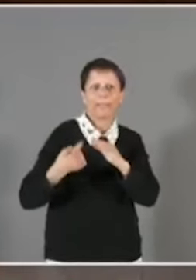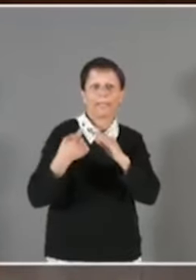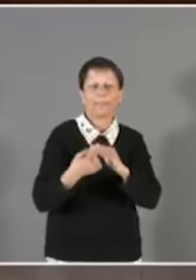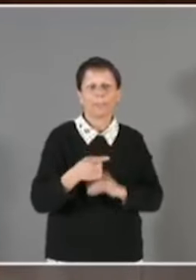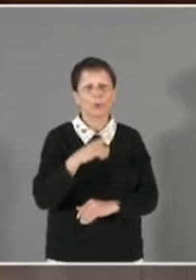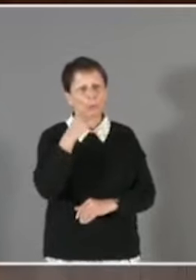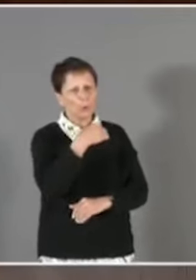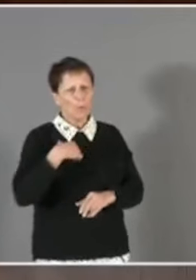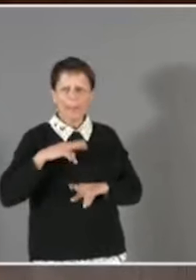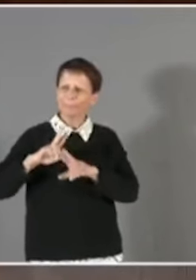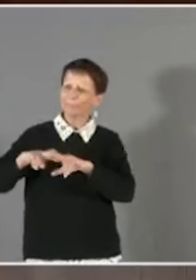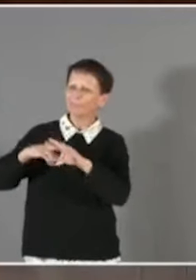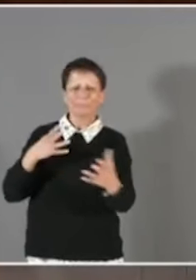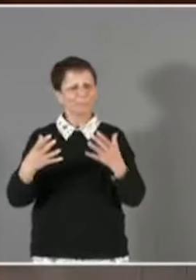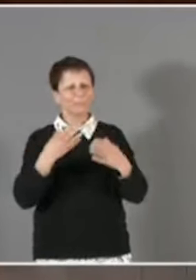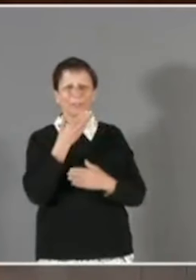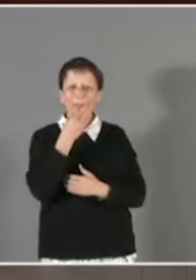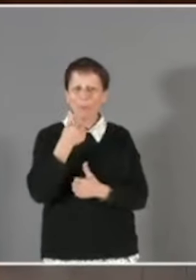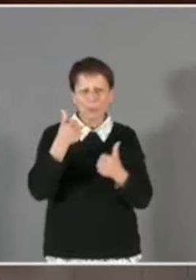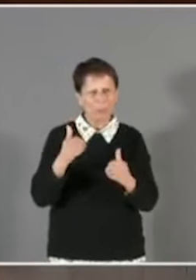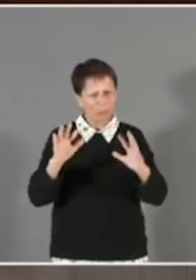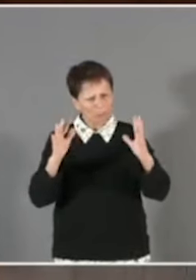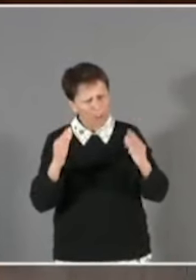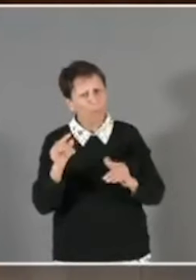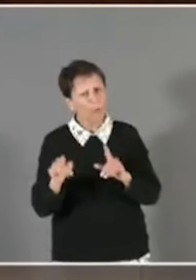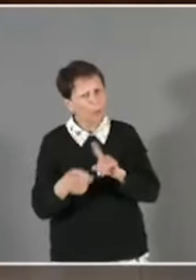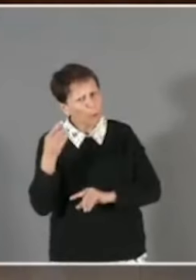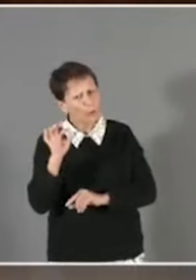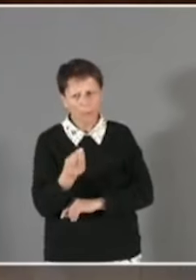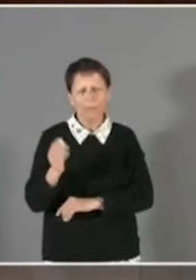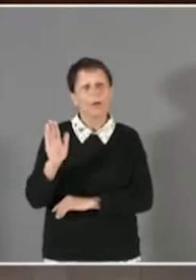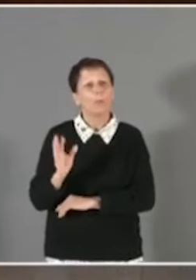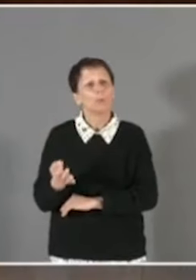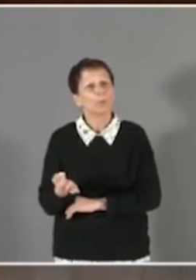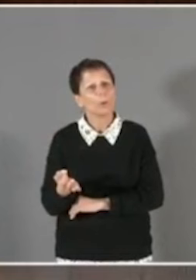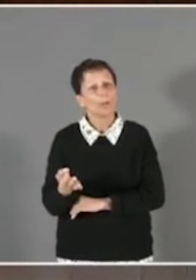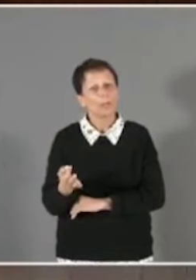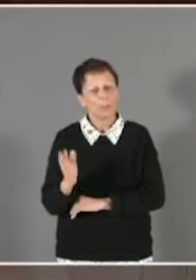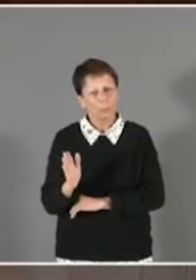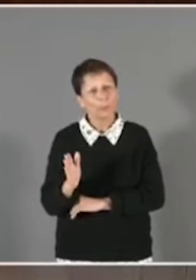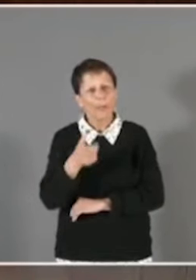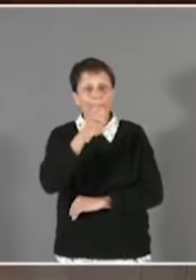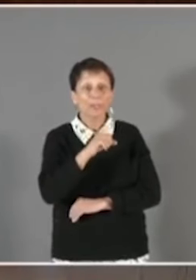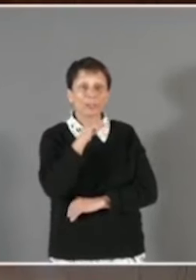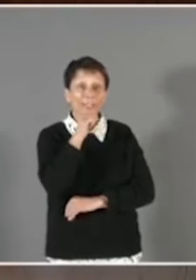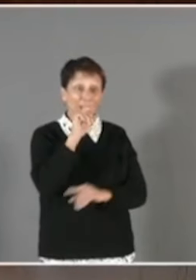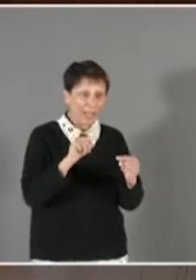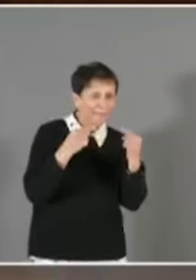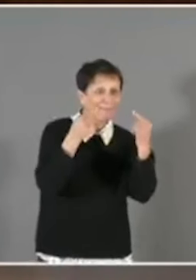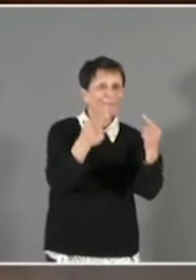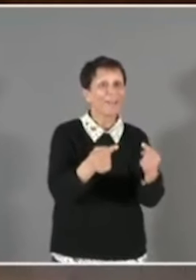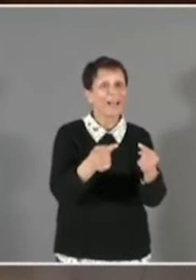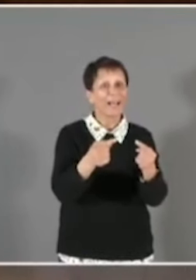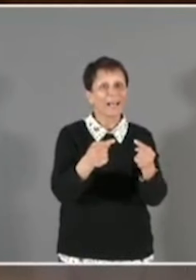refaire le site, c'est bien, c'est nécessaire. Les enfants en ont besoin, les personnes âgées qui se rendent au